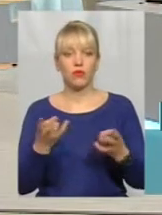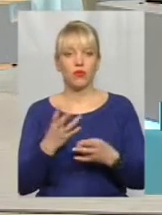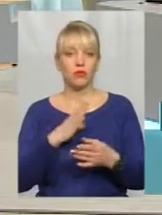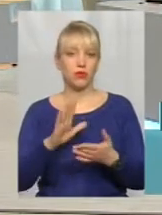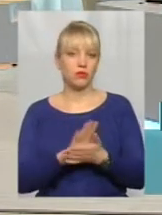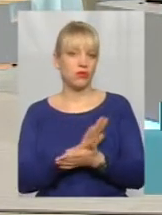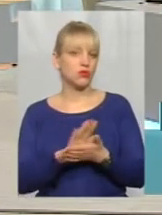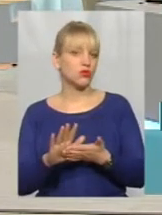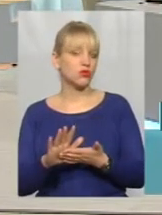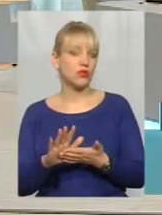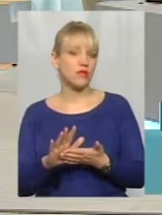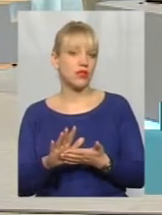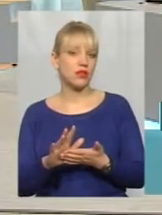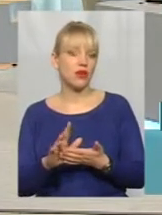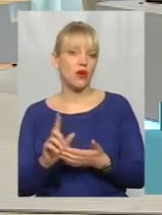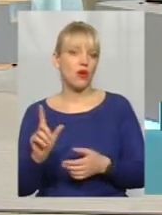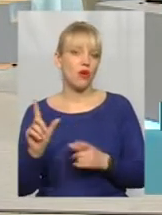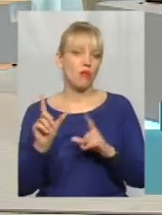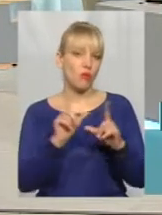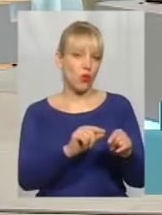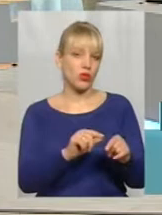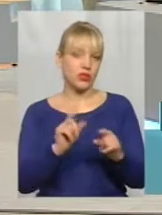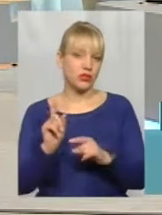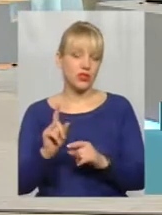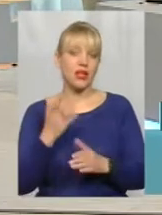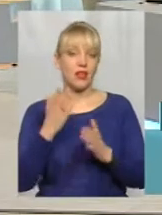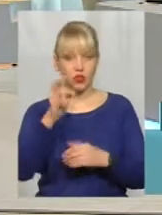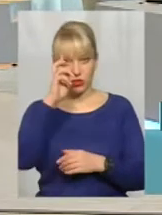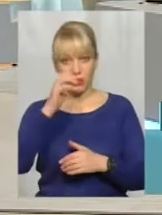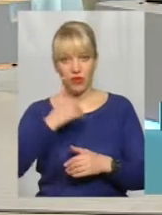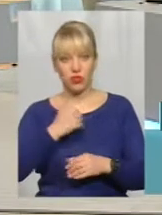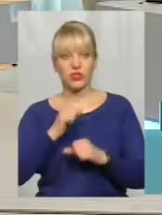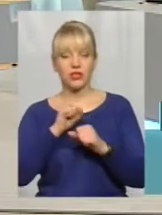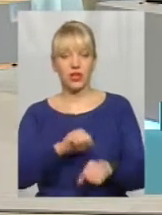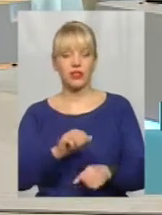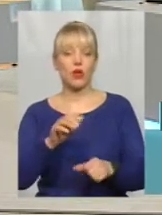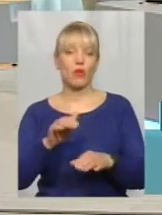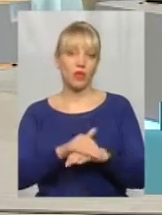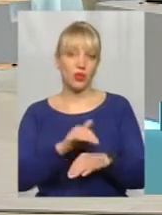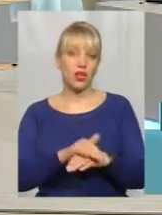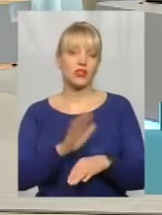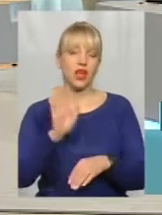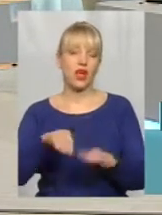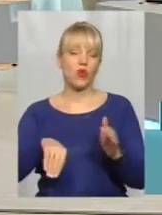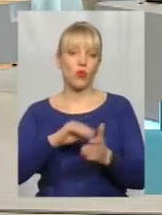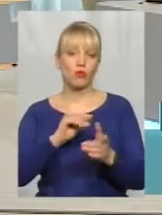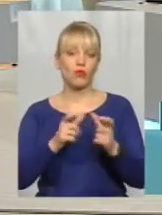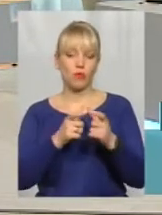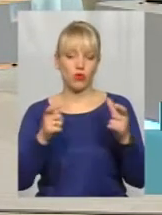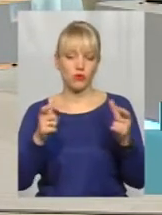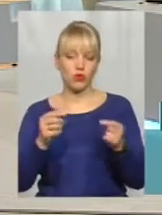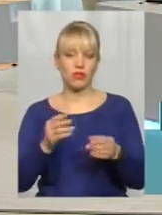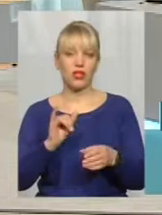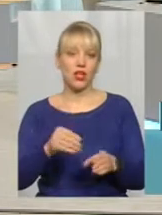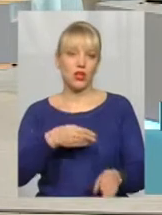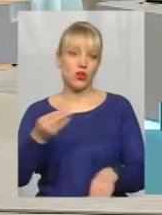безкоштовний проїд. Якщо держава хоче захистити, будь ласка, хай купить проїзні квитки і роздать